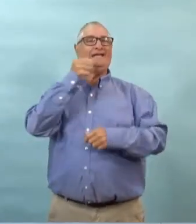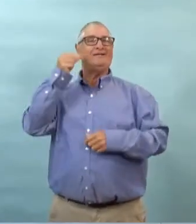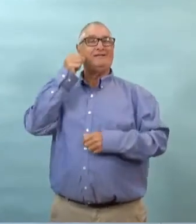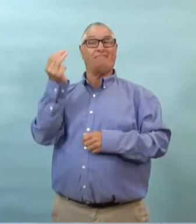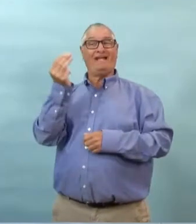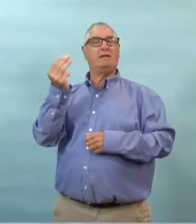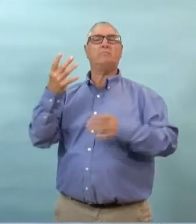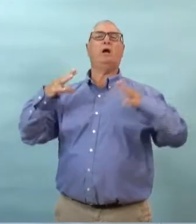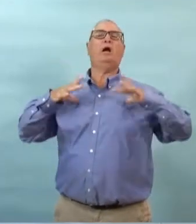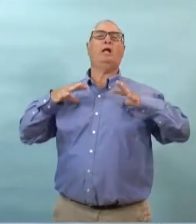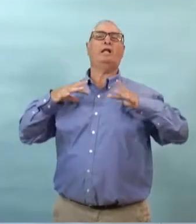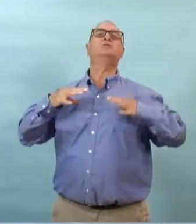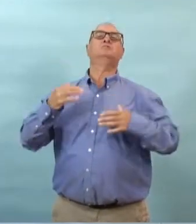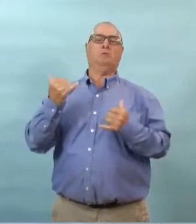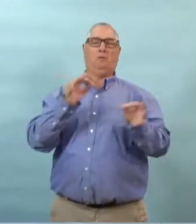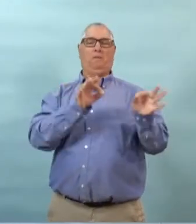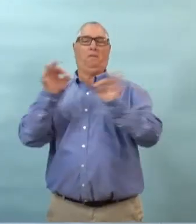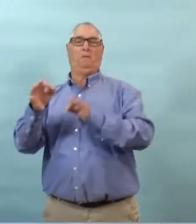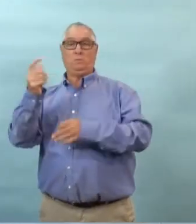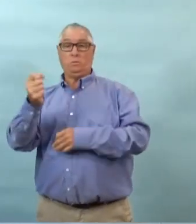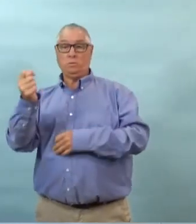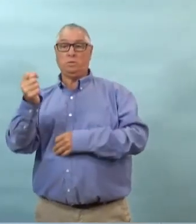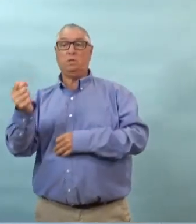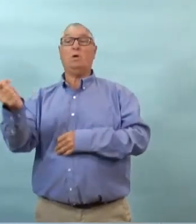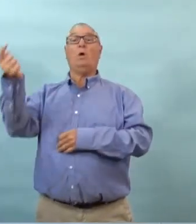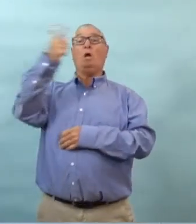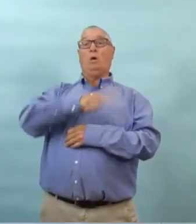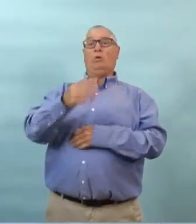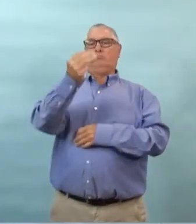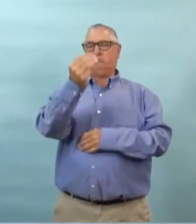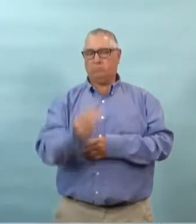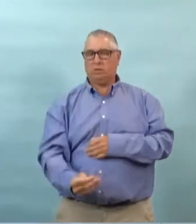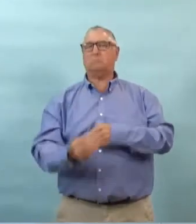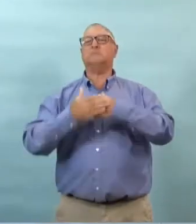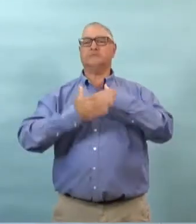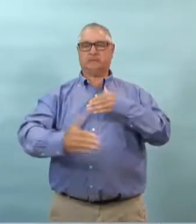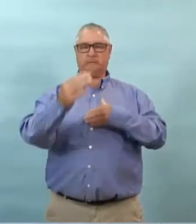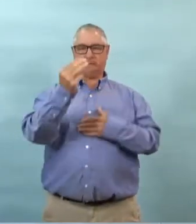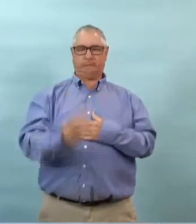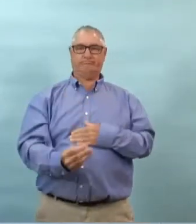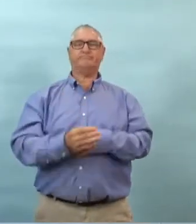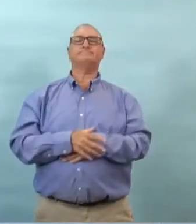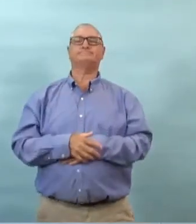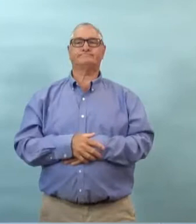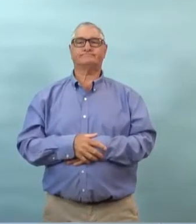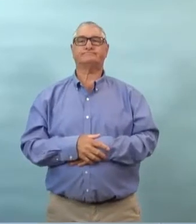'hier était une journée férié nous faisons notre point de presse du lundi ce mardi